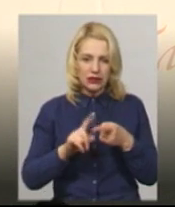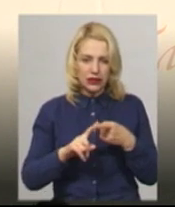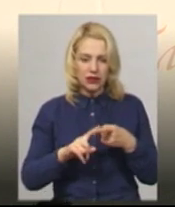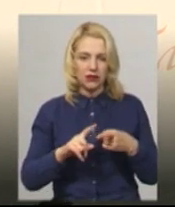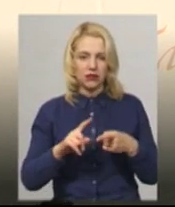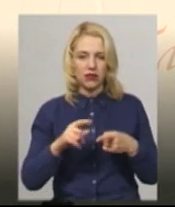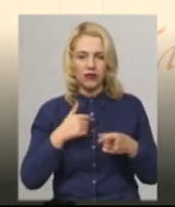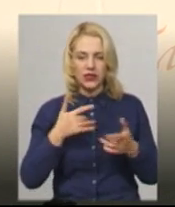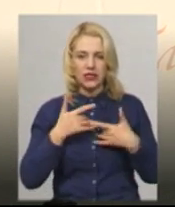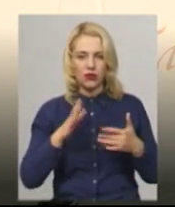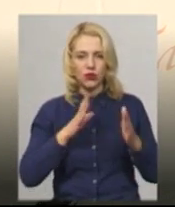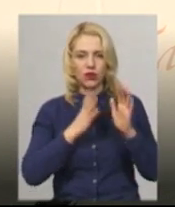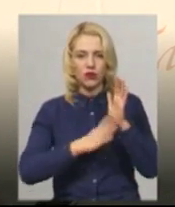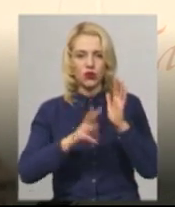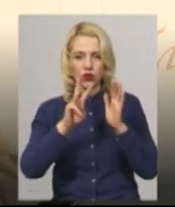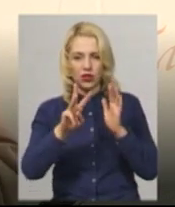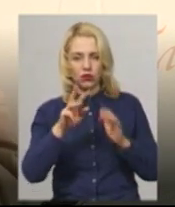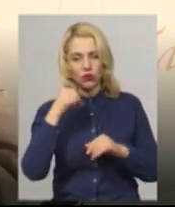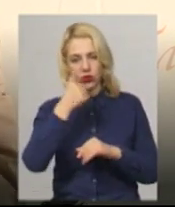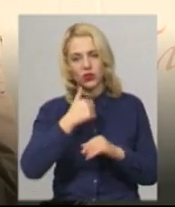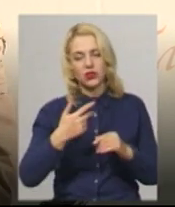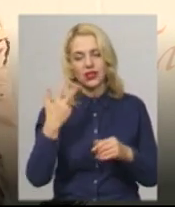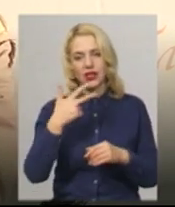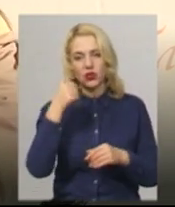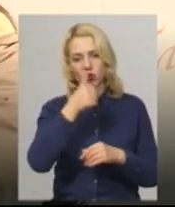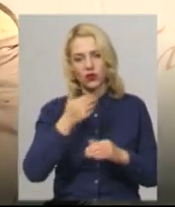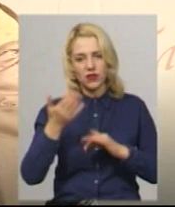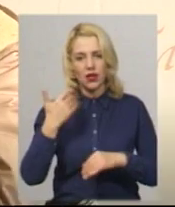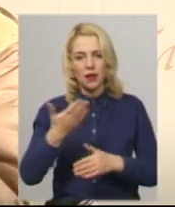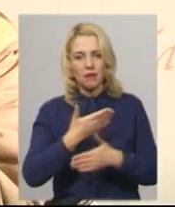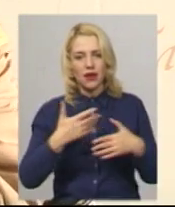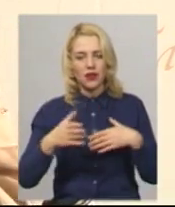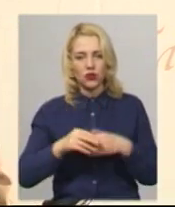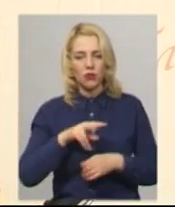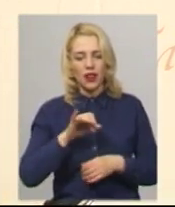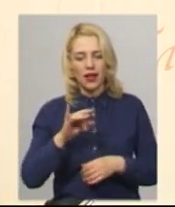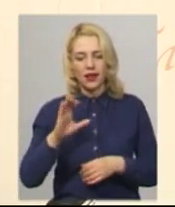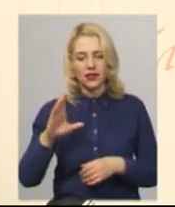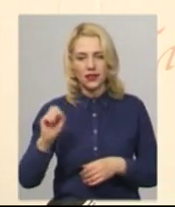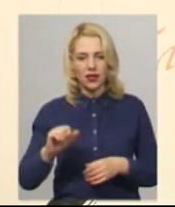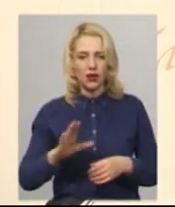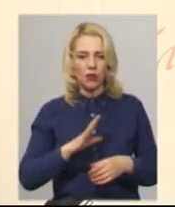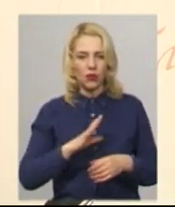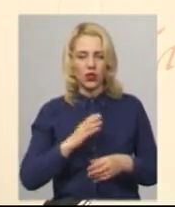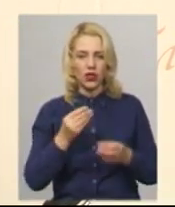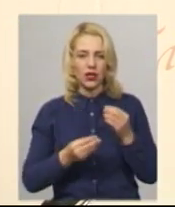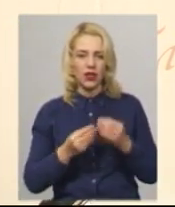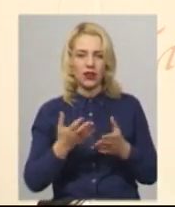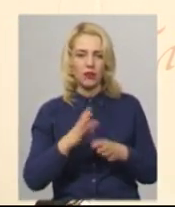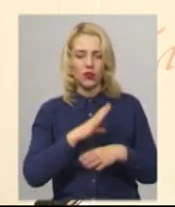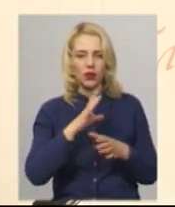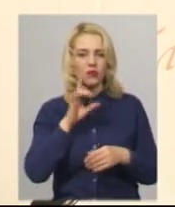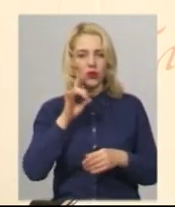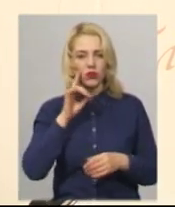90-му році. Це 30 років тому. Ми з Ларісою Курмановою, вона була Голда Ятевлі. Ми були молоді,